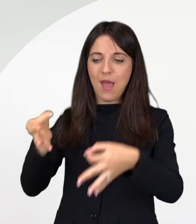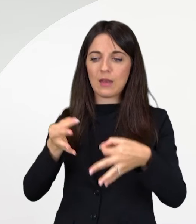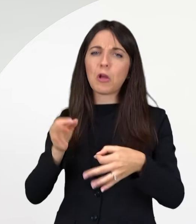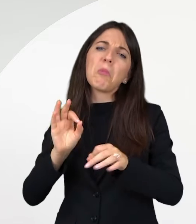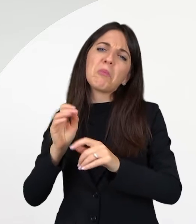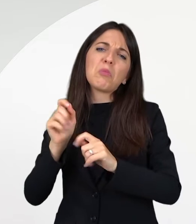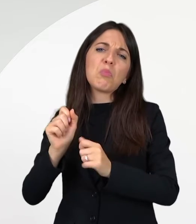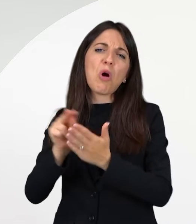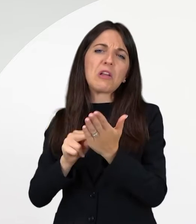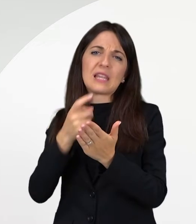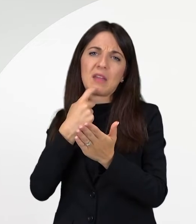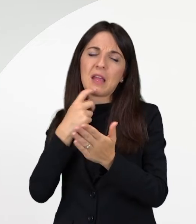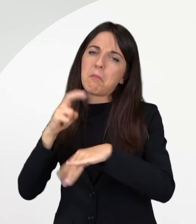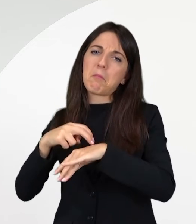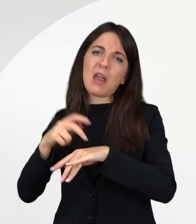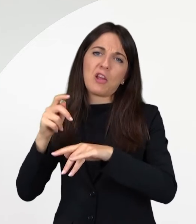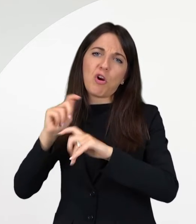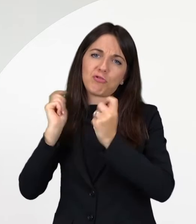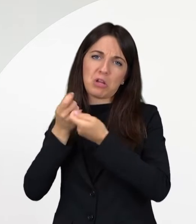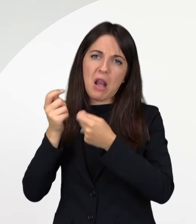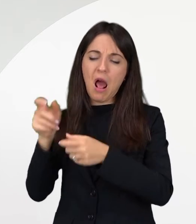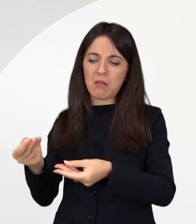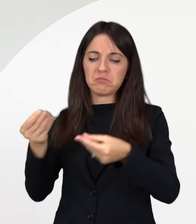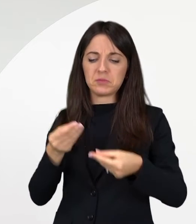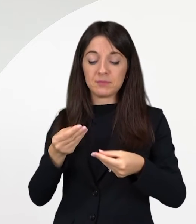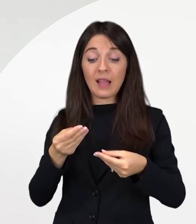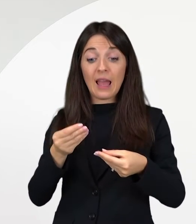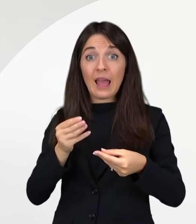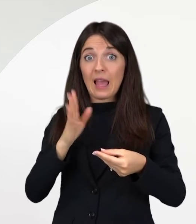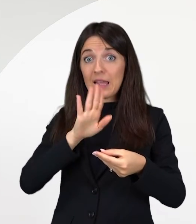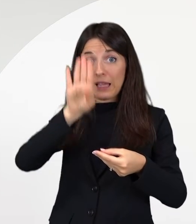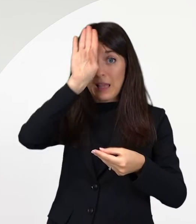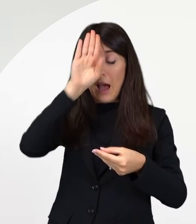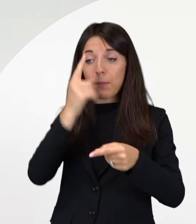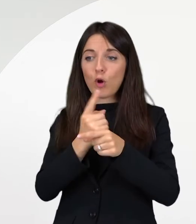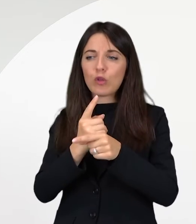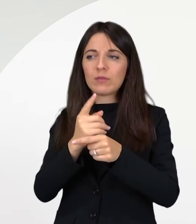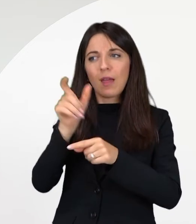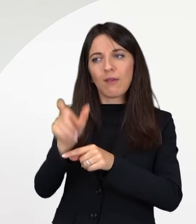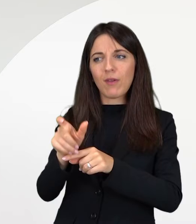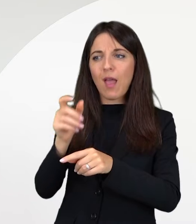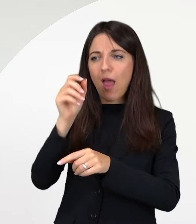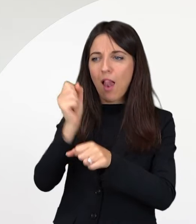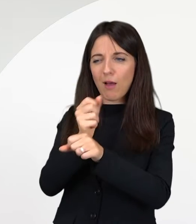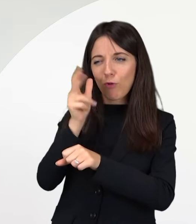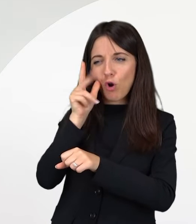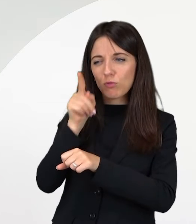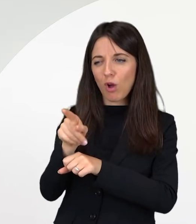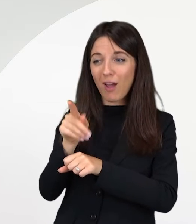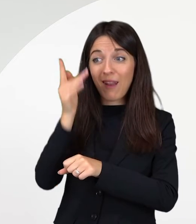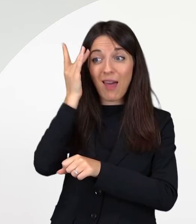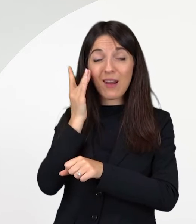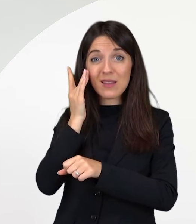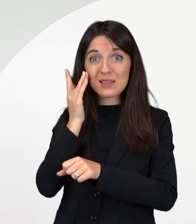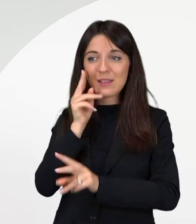potrà essere rilasciato anche dal medico di medicina generale. Il datore di lavoro quindi dovrà effettuare l'analisi dei